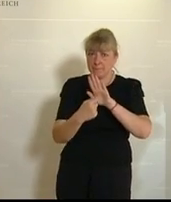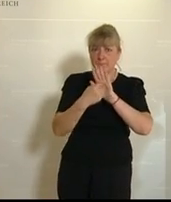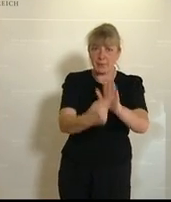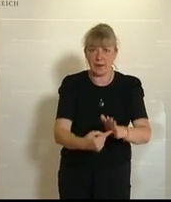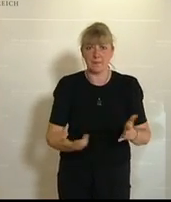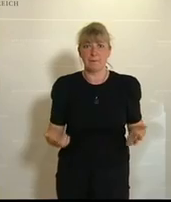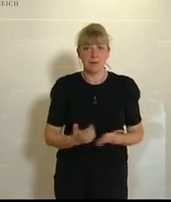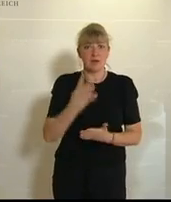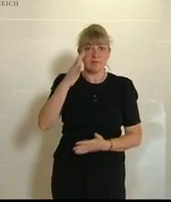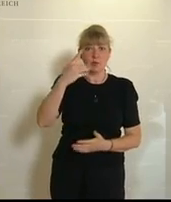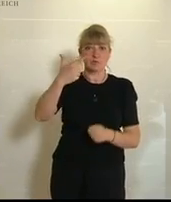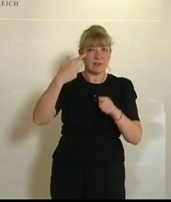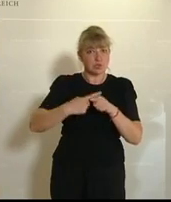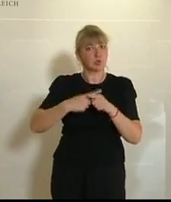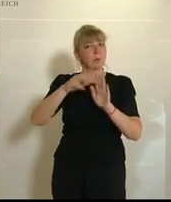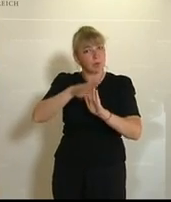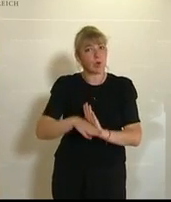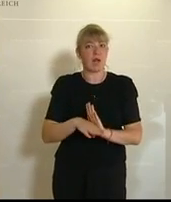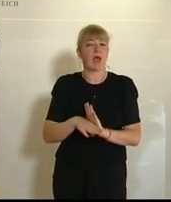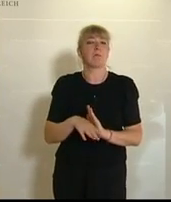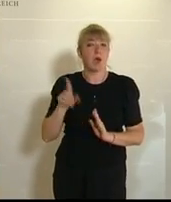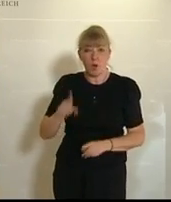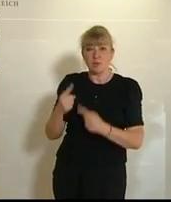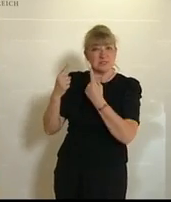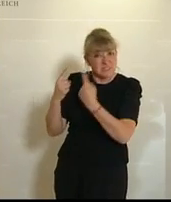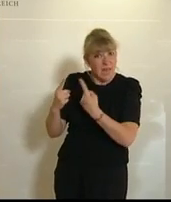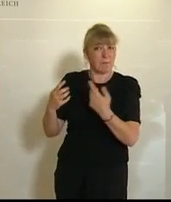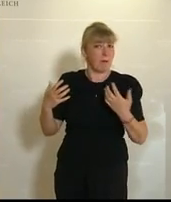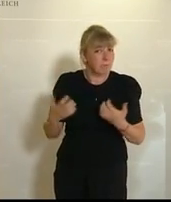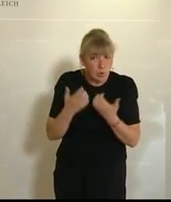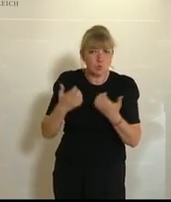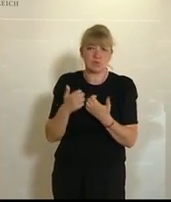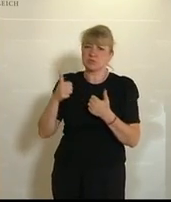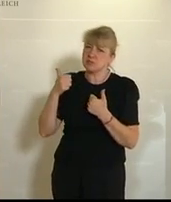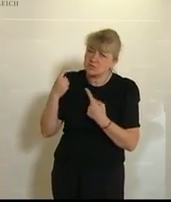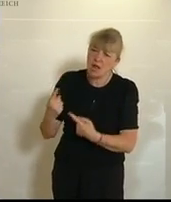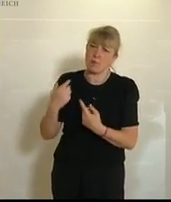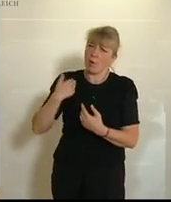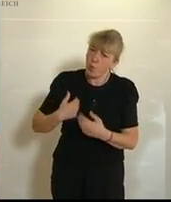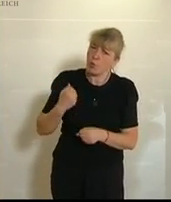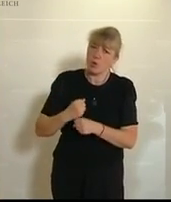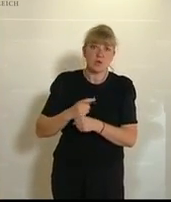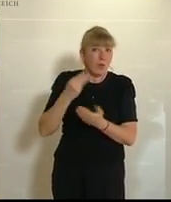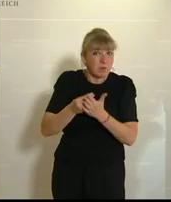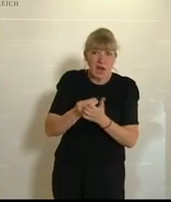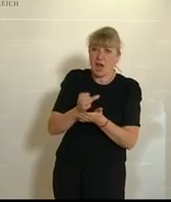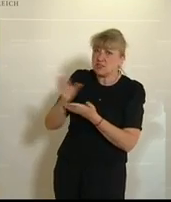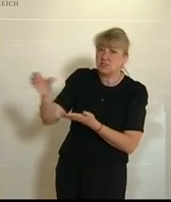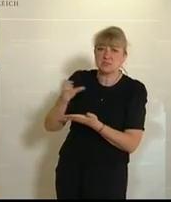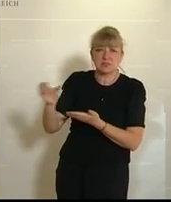mit einem 24-Stunden-Programm, auch selber produziert, selber aufwendig produziert, preisgekrönte